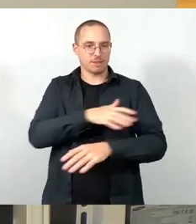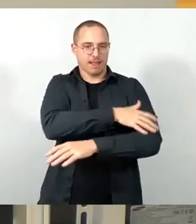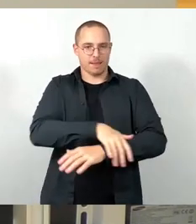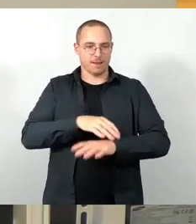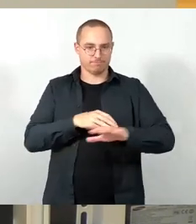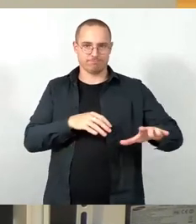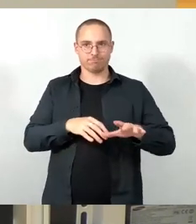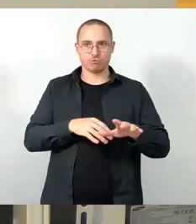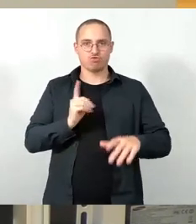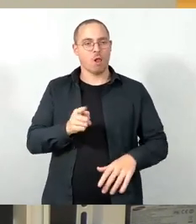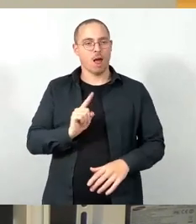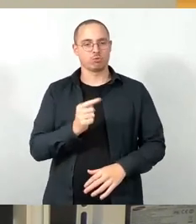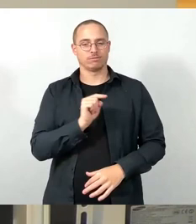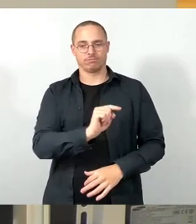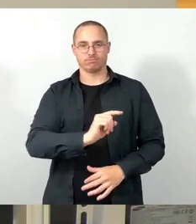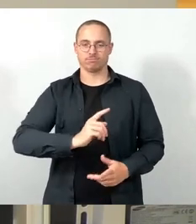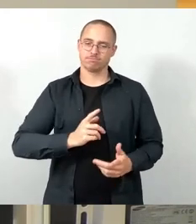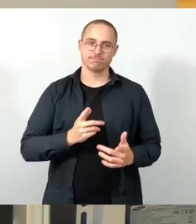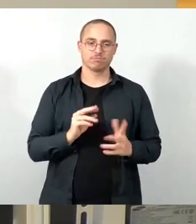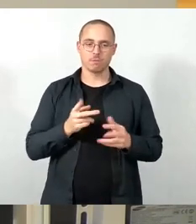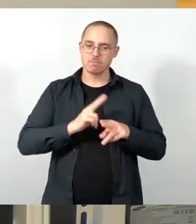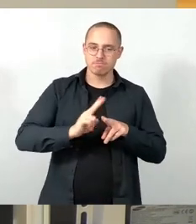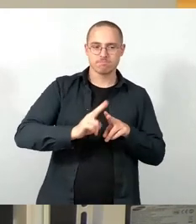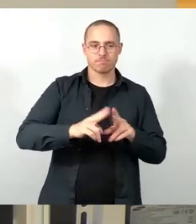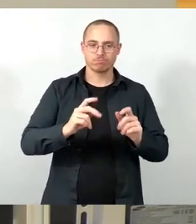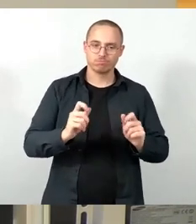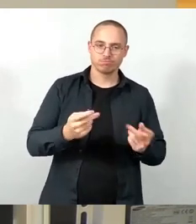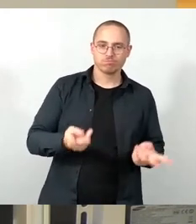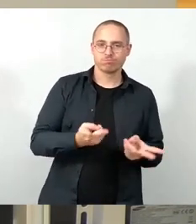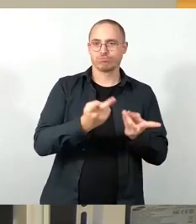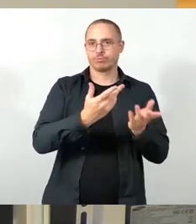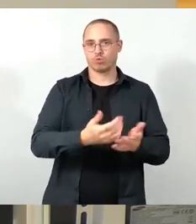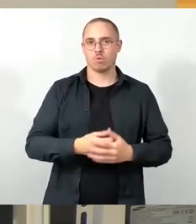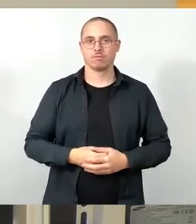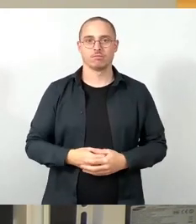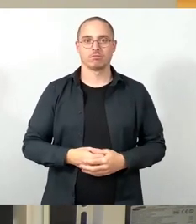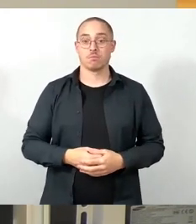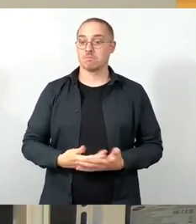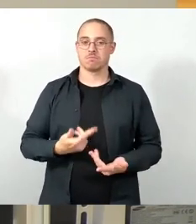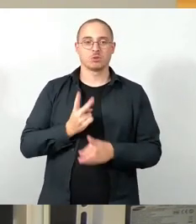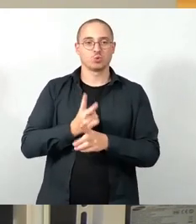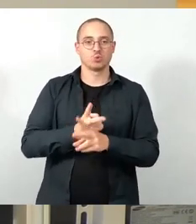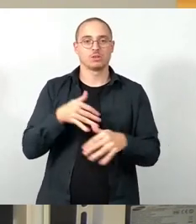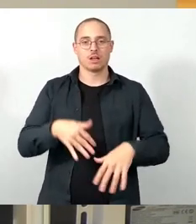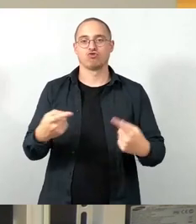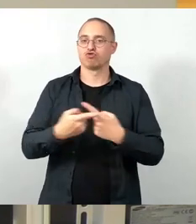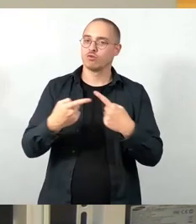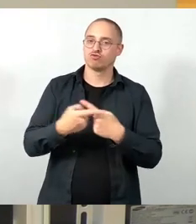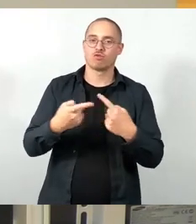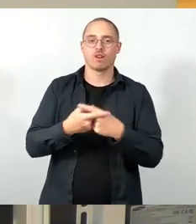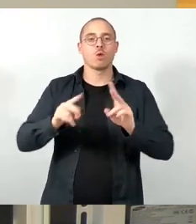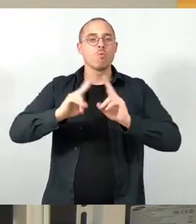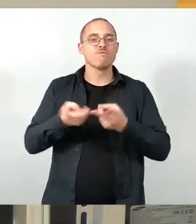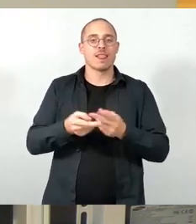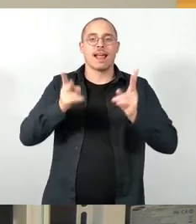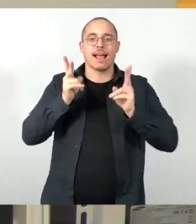gibt immer noch einen Streit mit umweltrechtlichen Herausforderungen, warum das noch nicht umgesetzt worden ist. Aber der Radverkehr hat